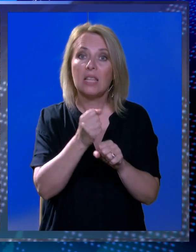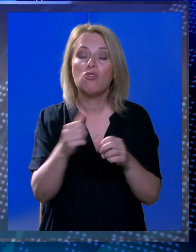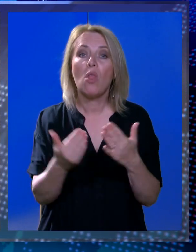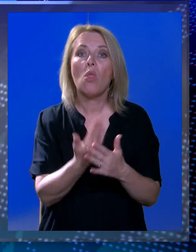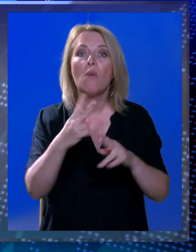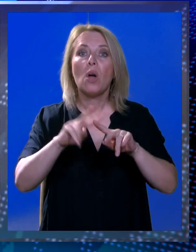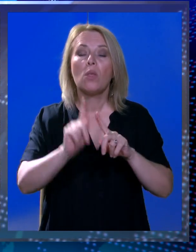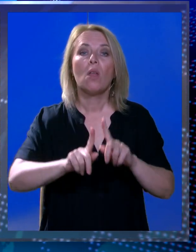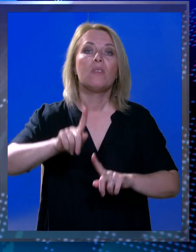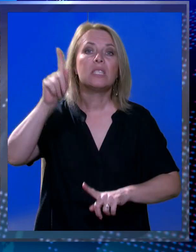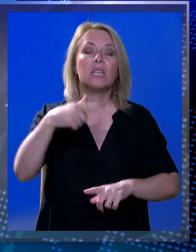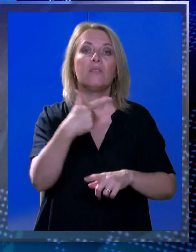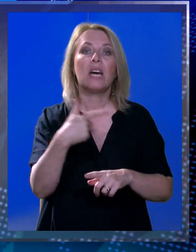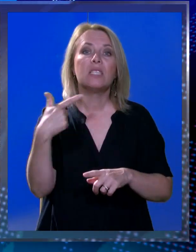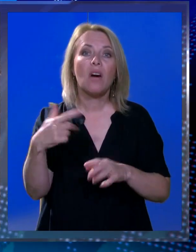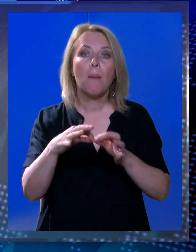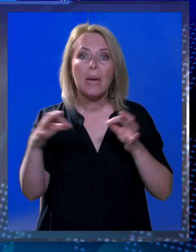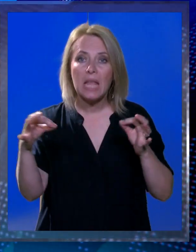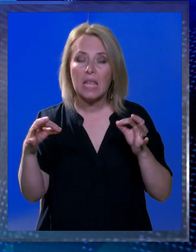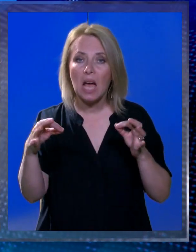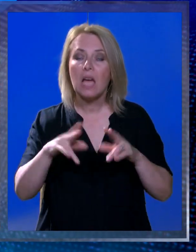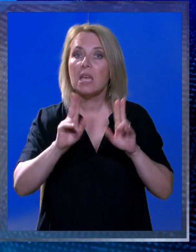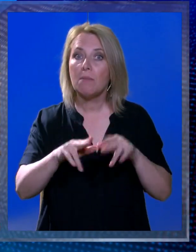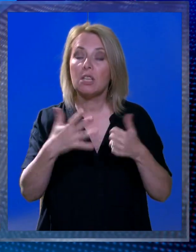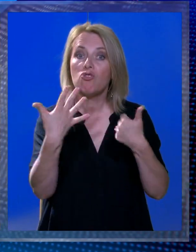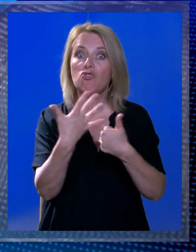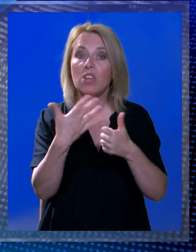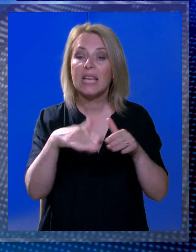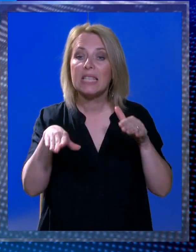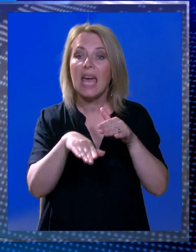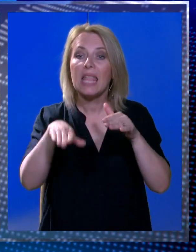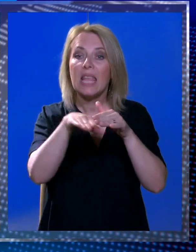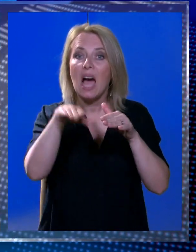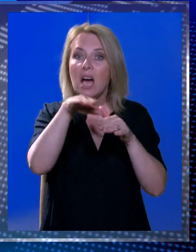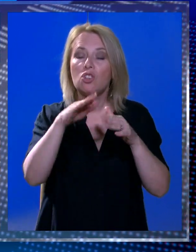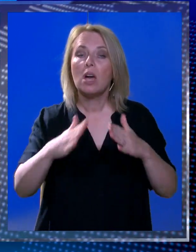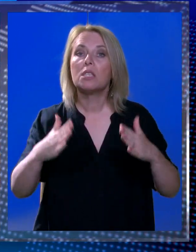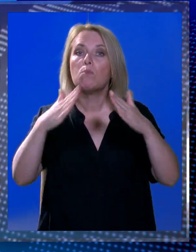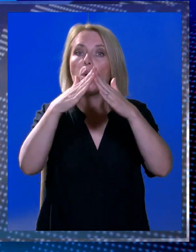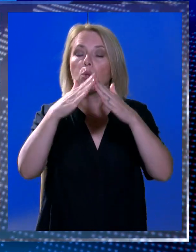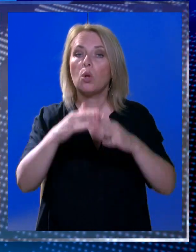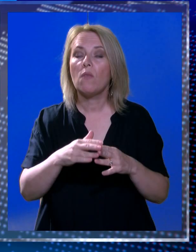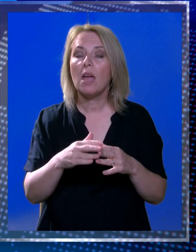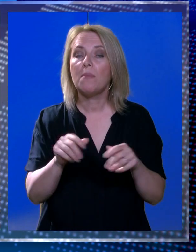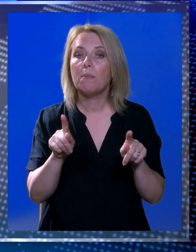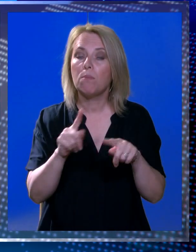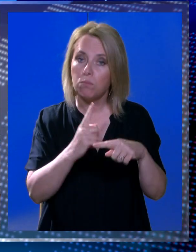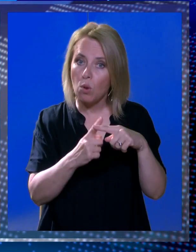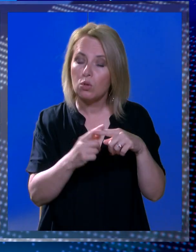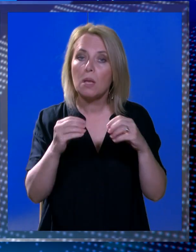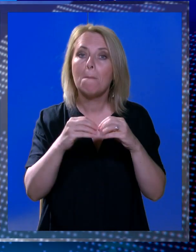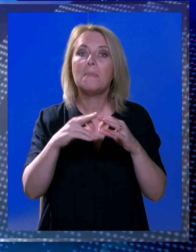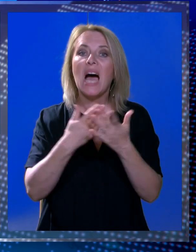zgraditi će se novi hotel u visini od 22 metra. Imat će šest etaža s podkrovljem kao i bazen.